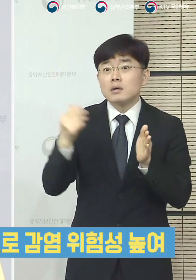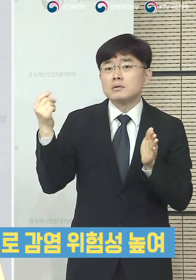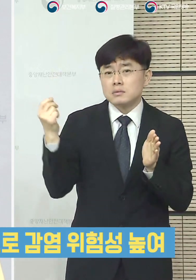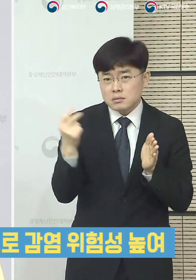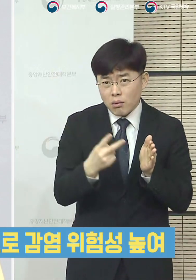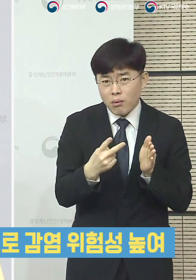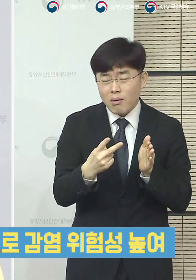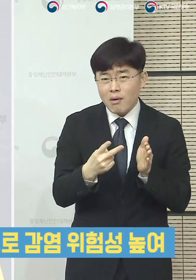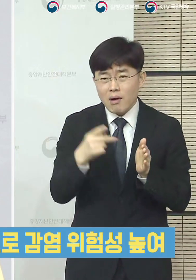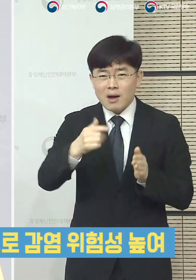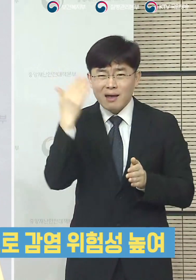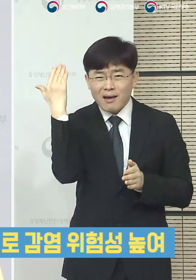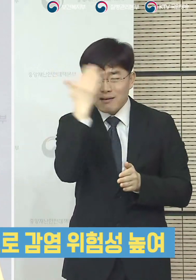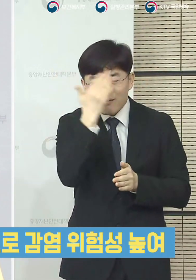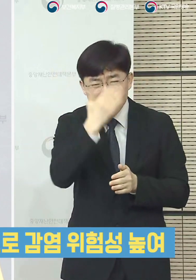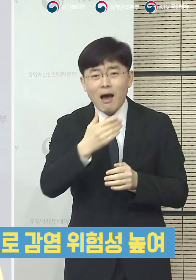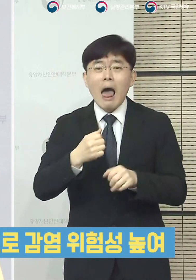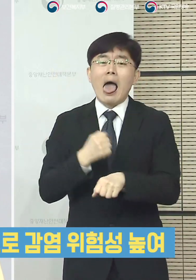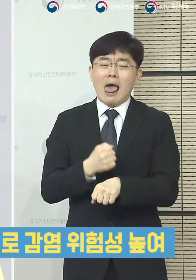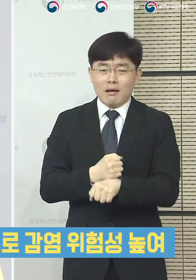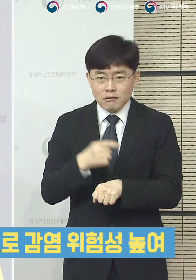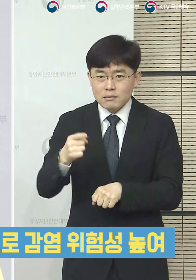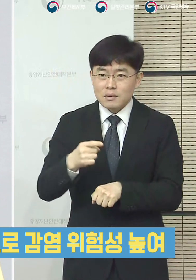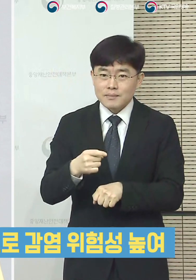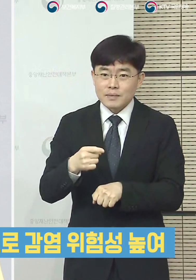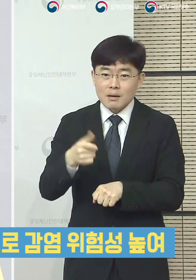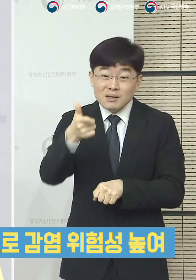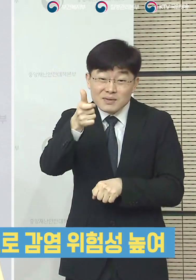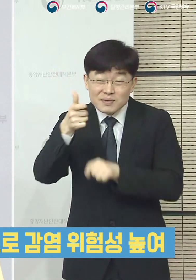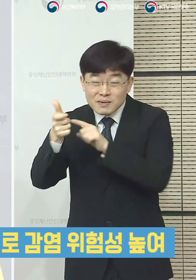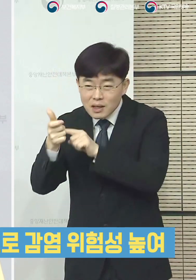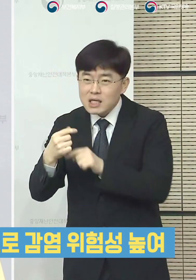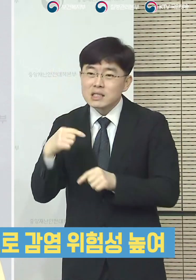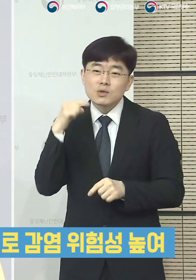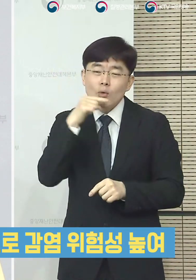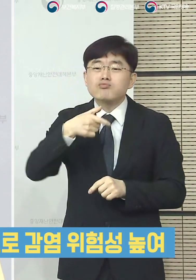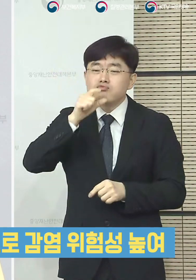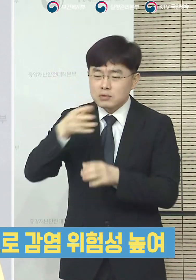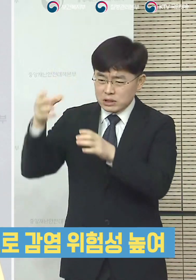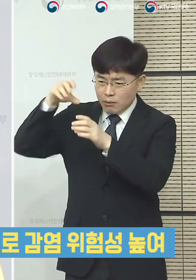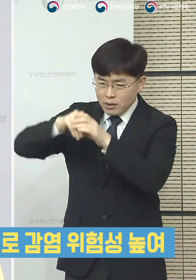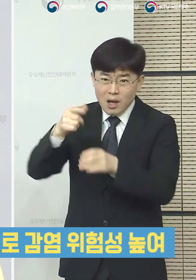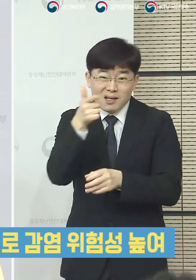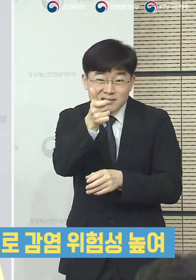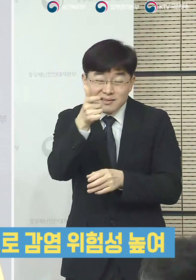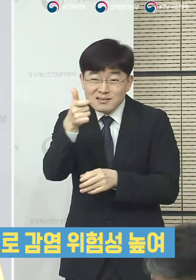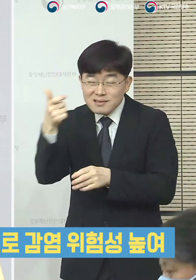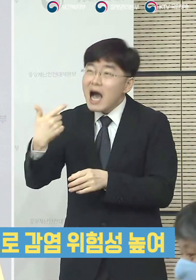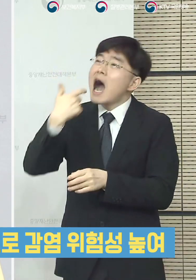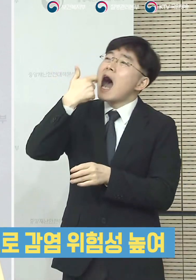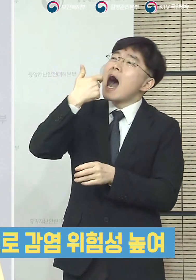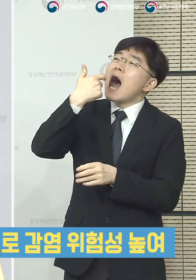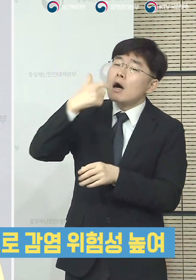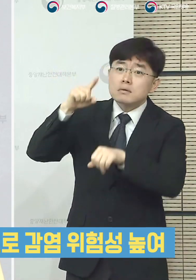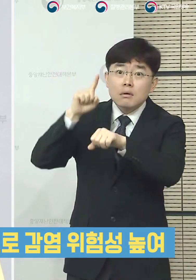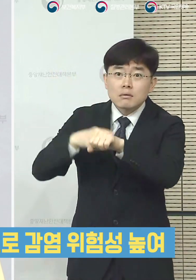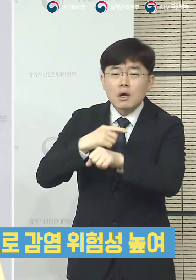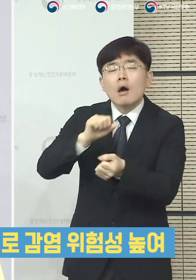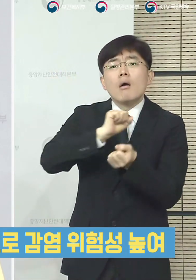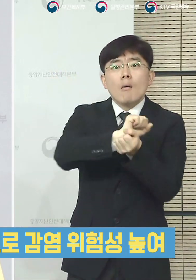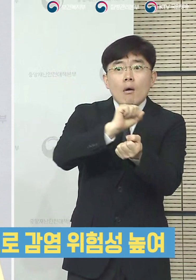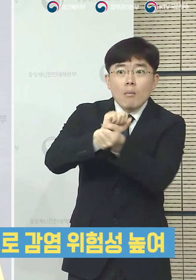함께 소독을 위해 분무기로 소금물을 사용하는 등 잘못된 정보가 감염의